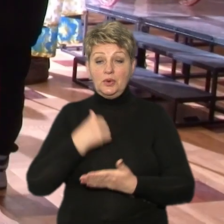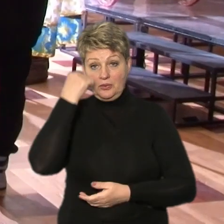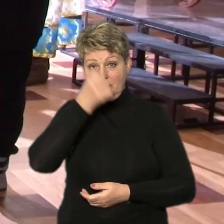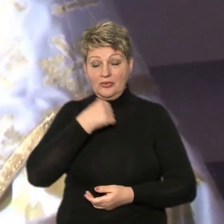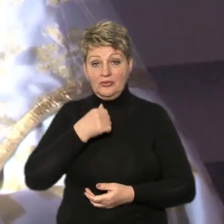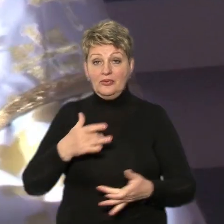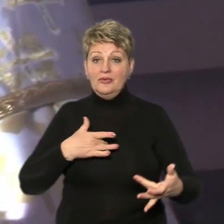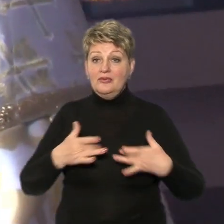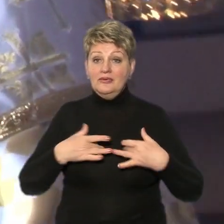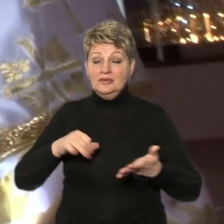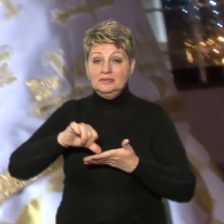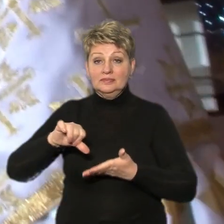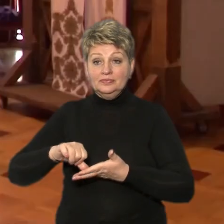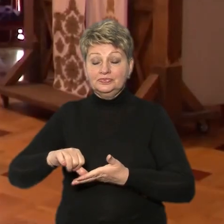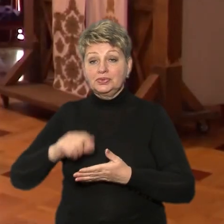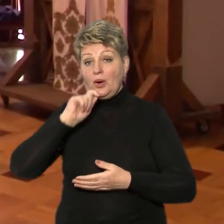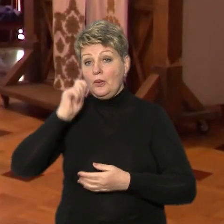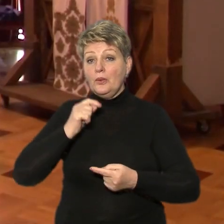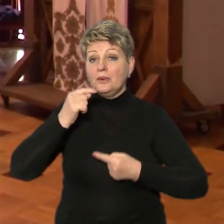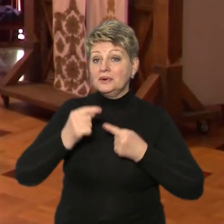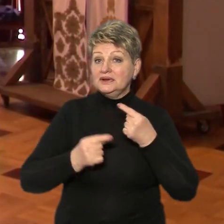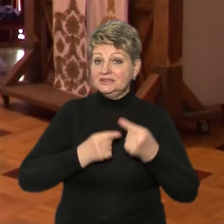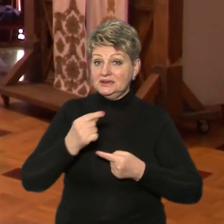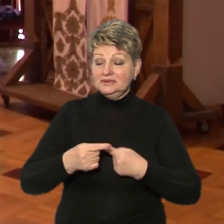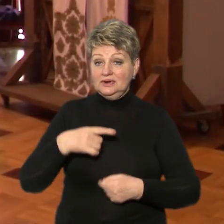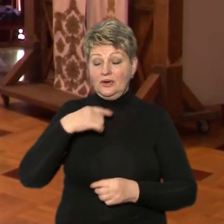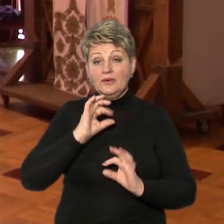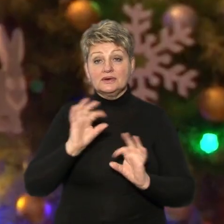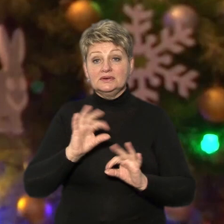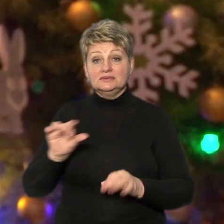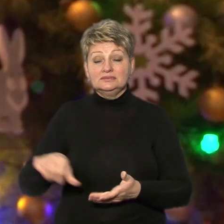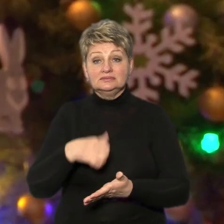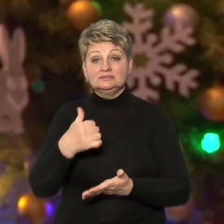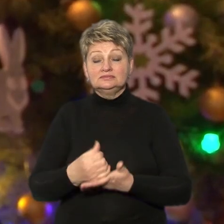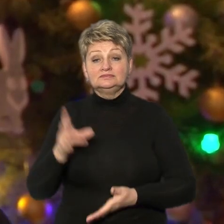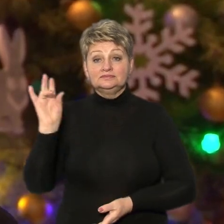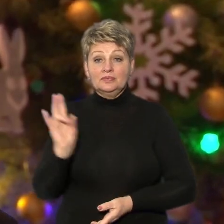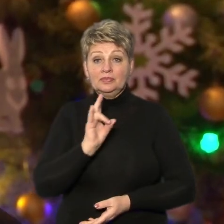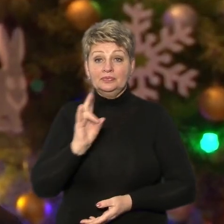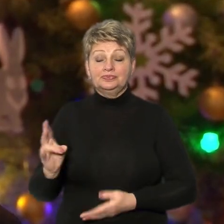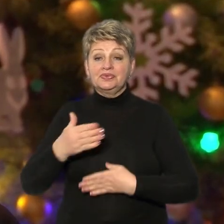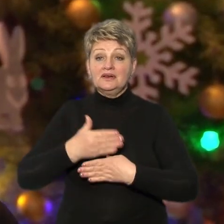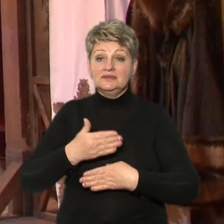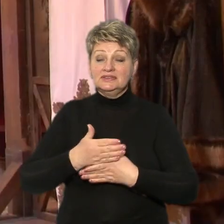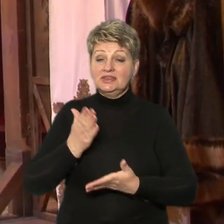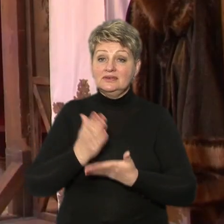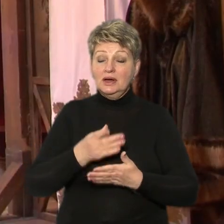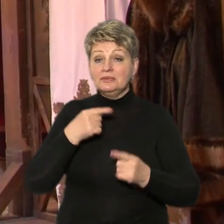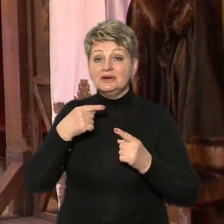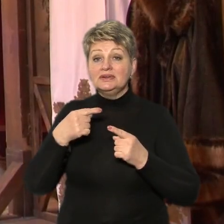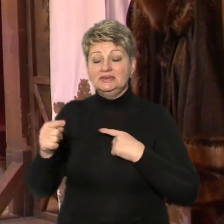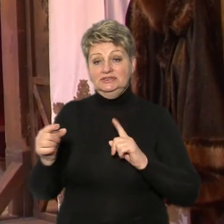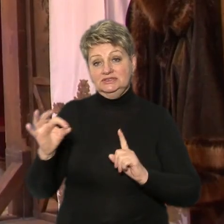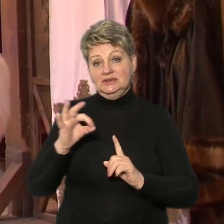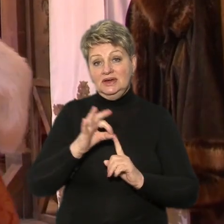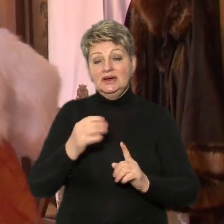окрім популяризації українських традицій, говорить священик Української Греко-католицької церкви отець Ігор, вистава має й іншу мету. Ми маємо